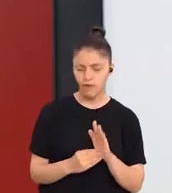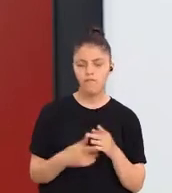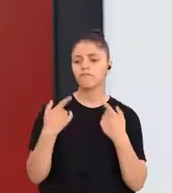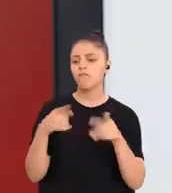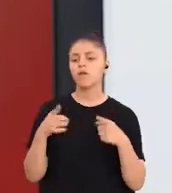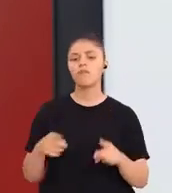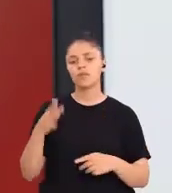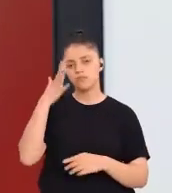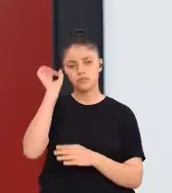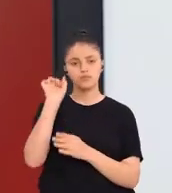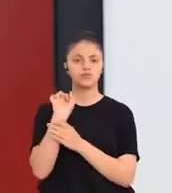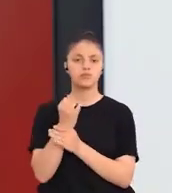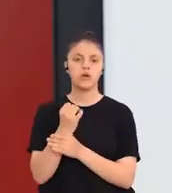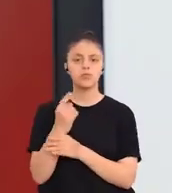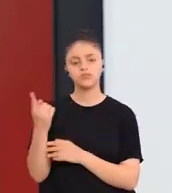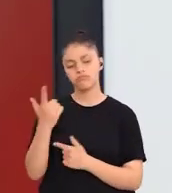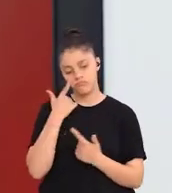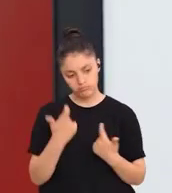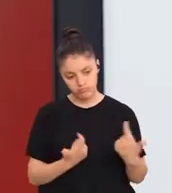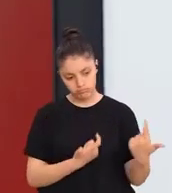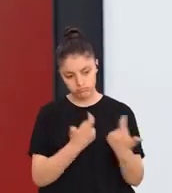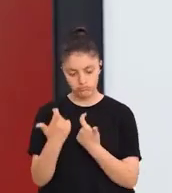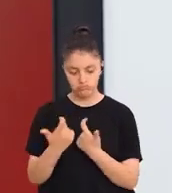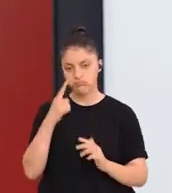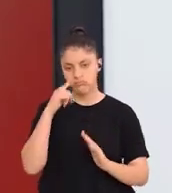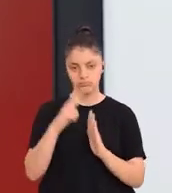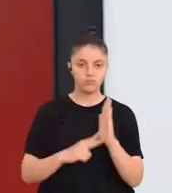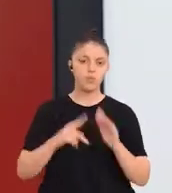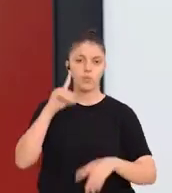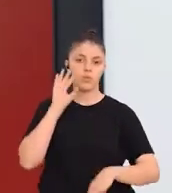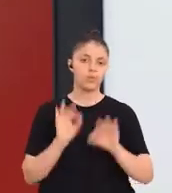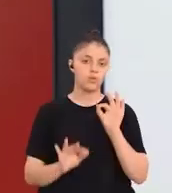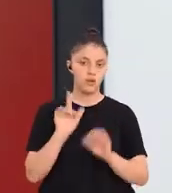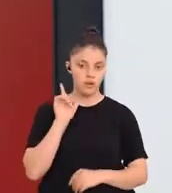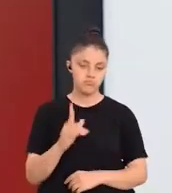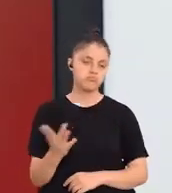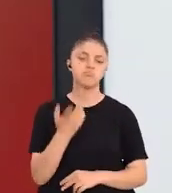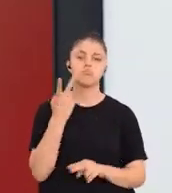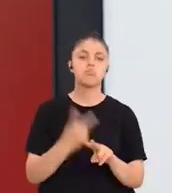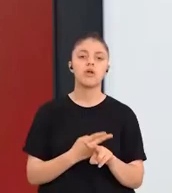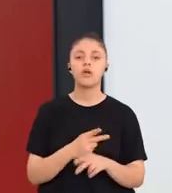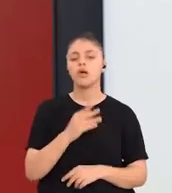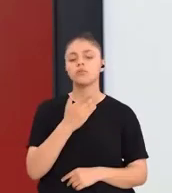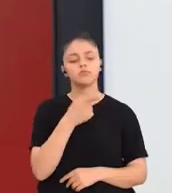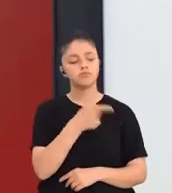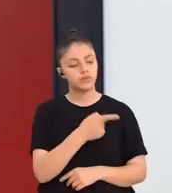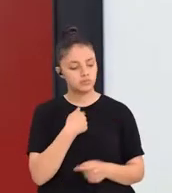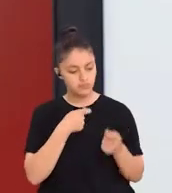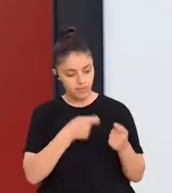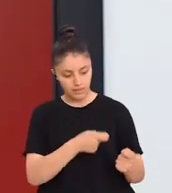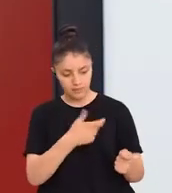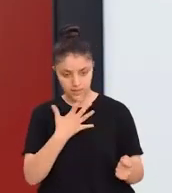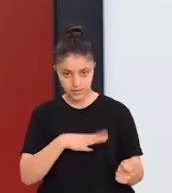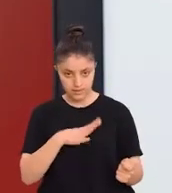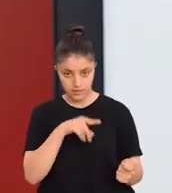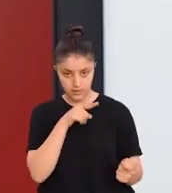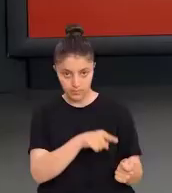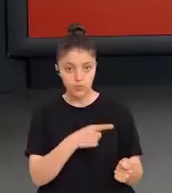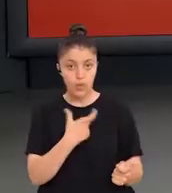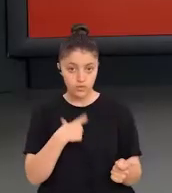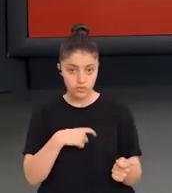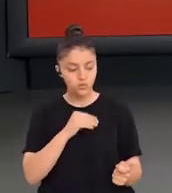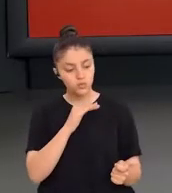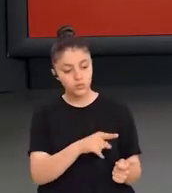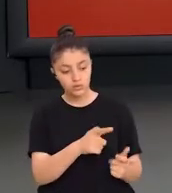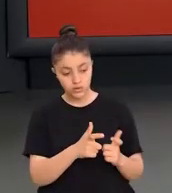farklı uzmanlar tarafından da gözden geçirilir. Örneğin kazandırılması istenen bir özellik, çocuğun